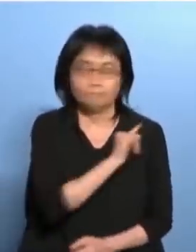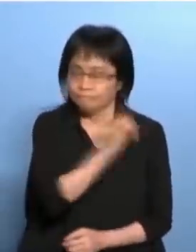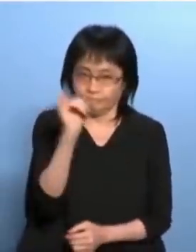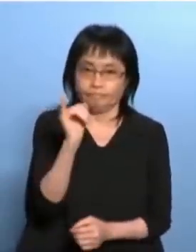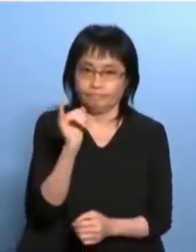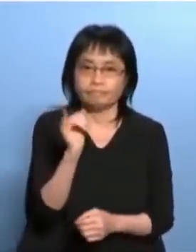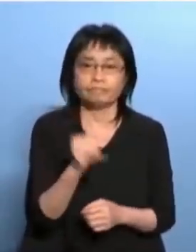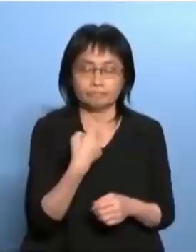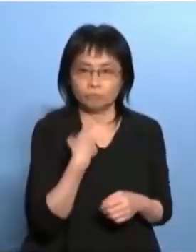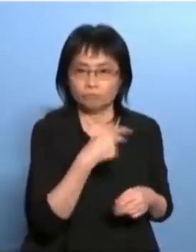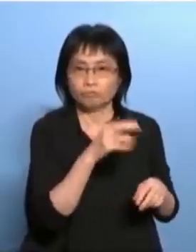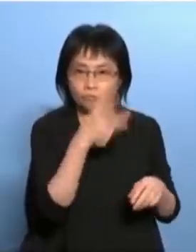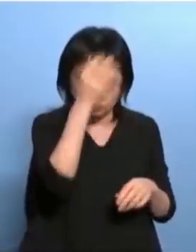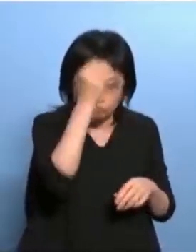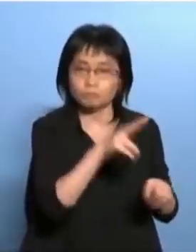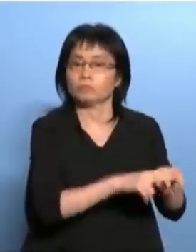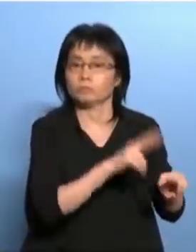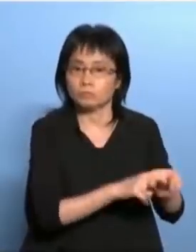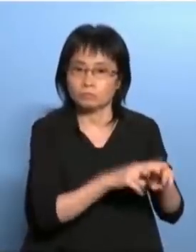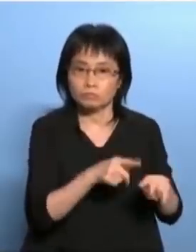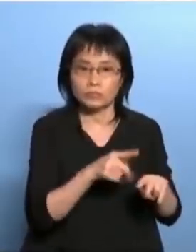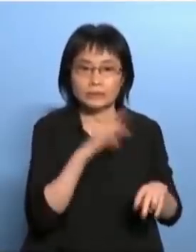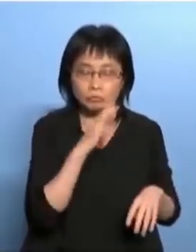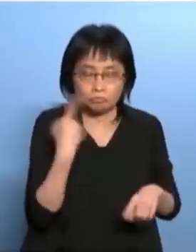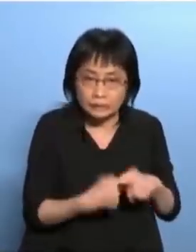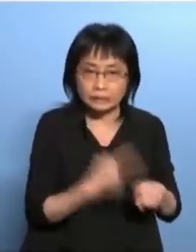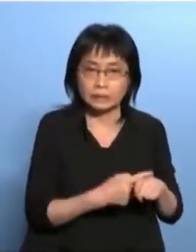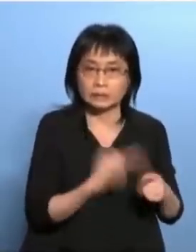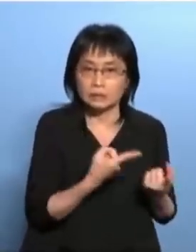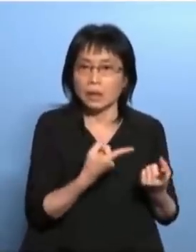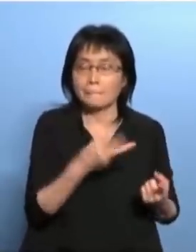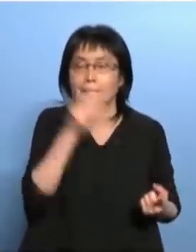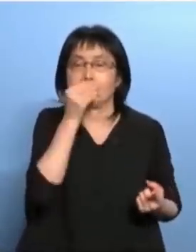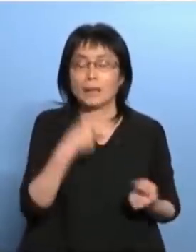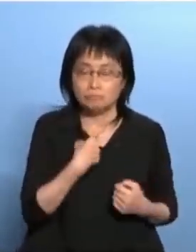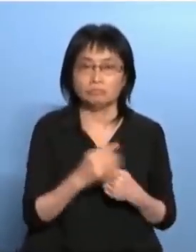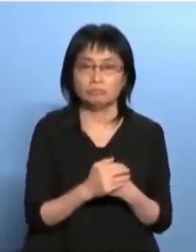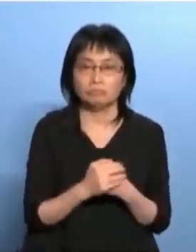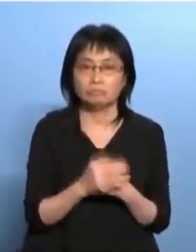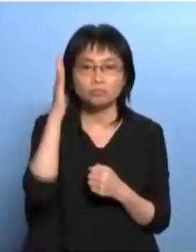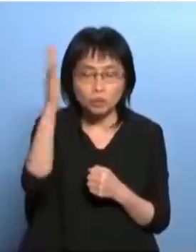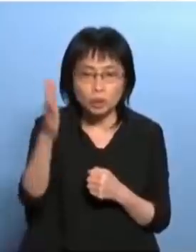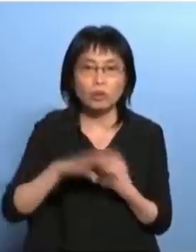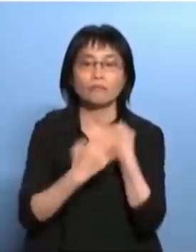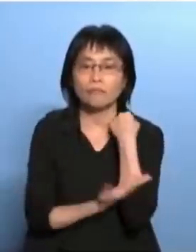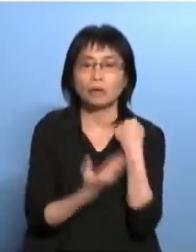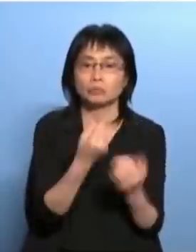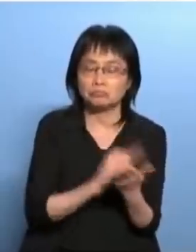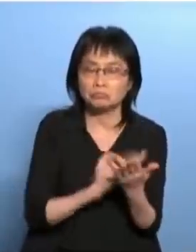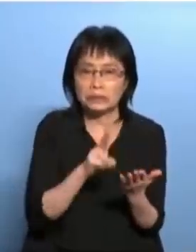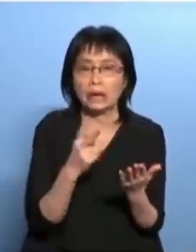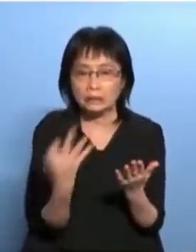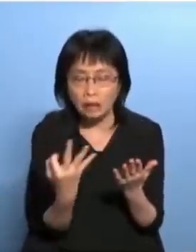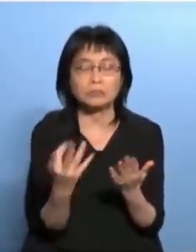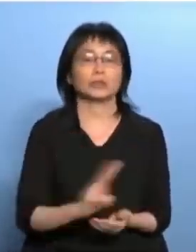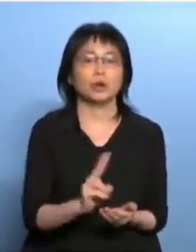知道都不准说迟下呢23条来的时候分钟年老师校长全部都拉了郭